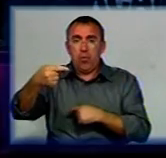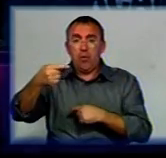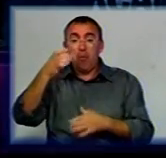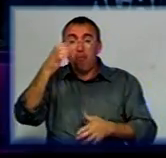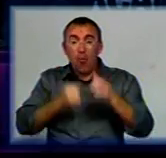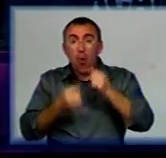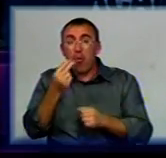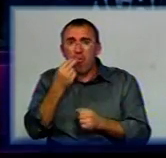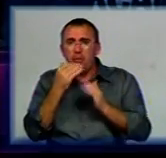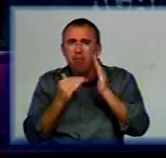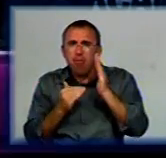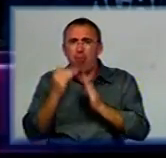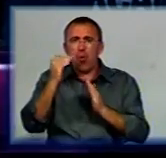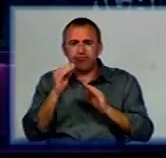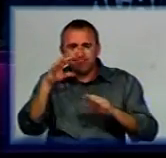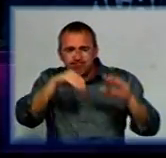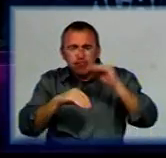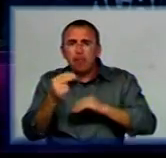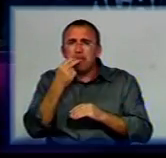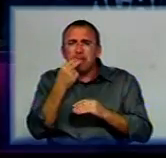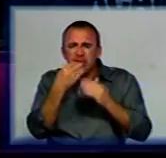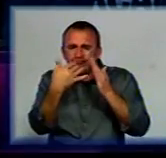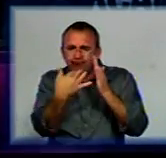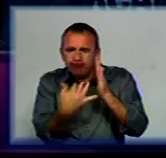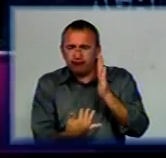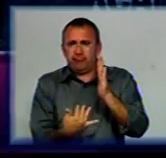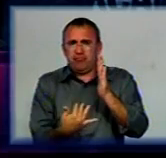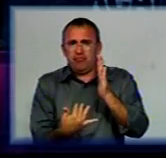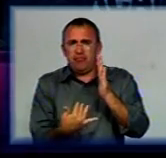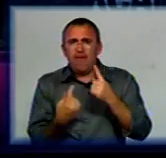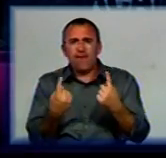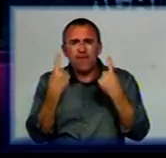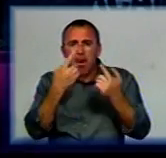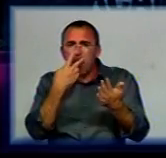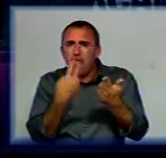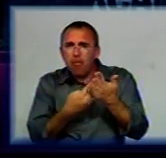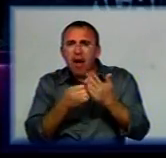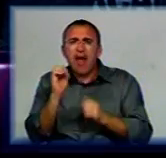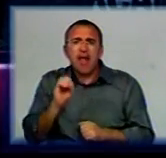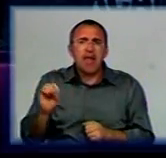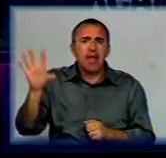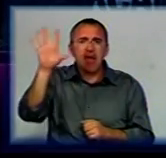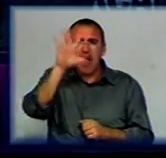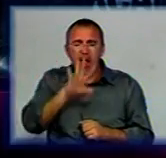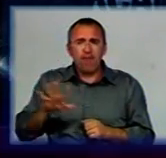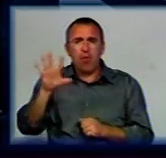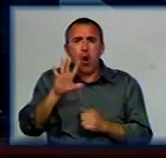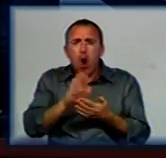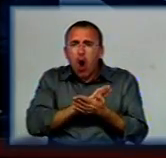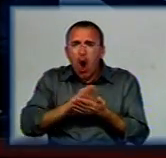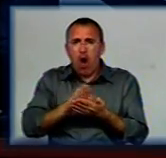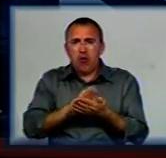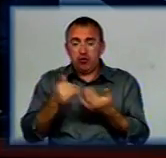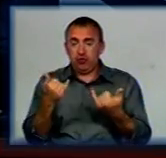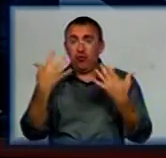продукт з повищеним содержанням питательних віществ, з високими показателями, європейськими показателями по качеству. На